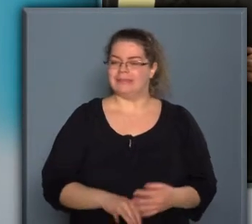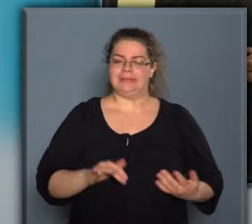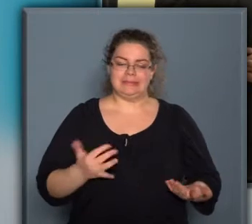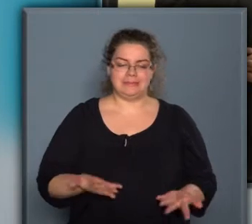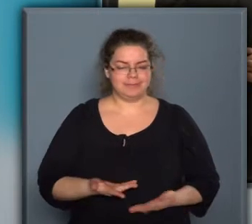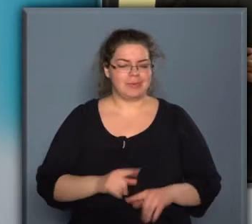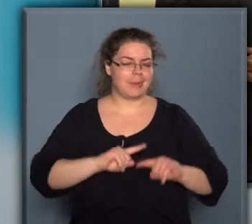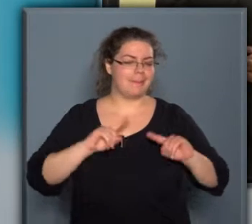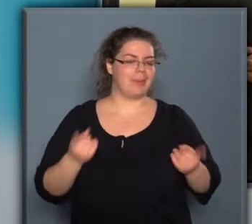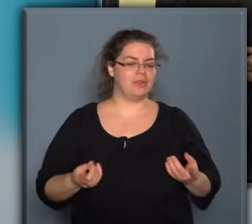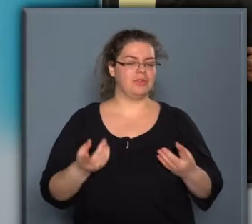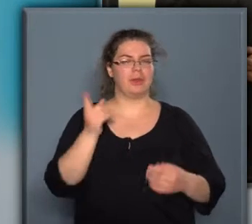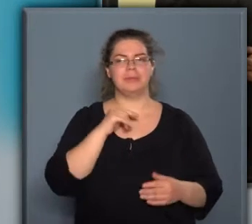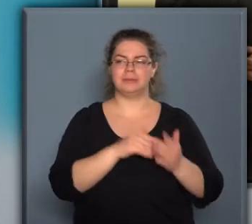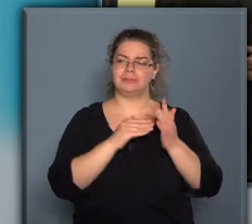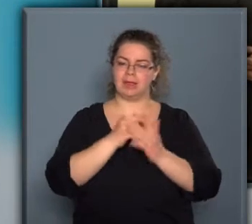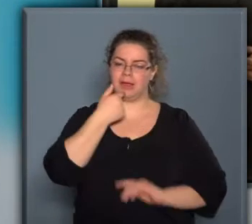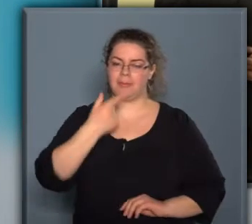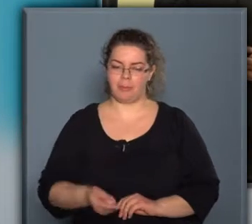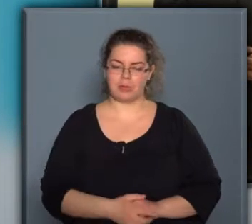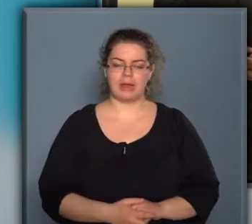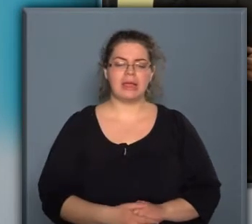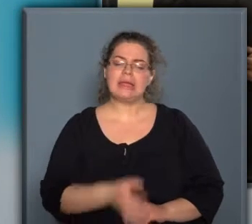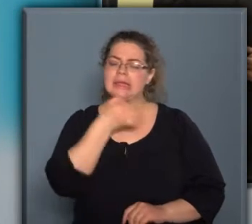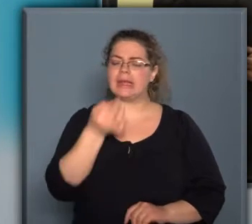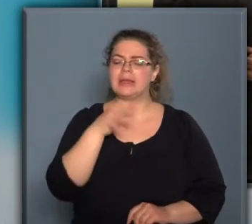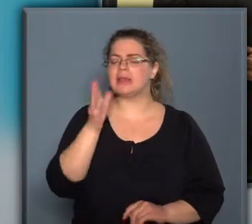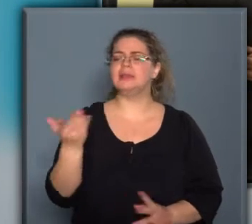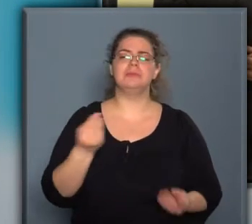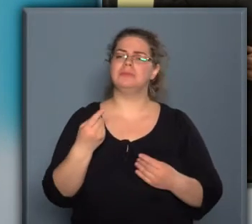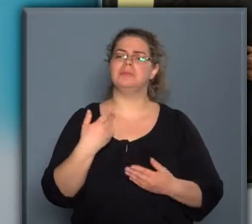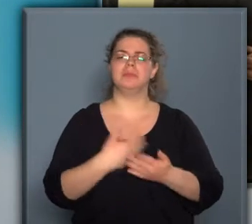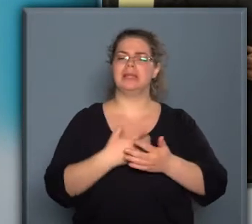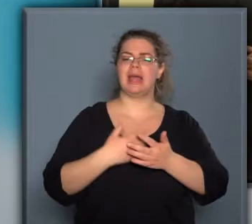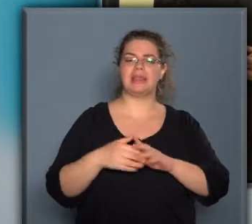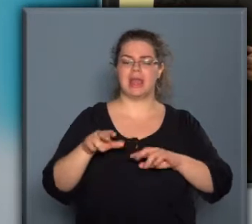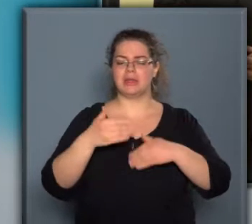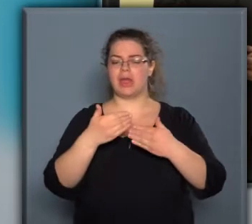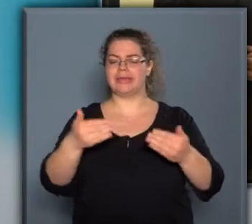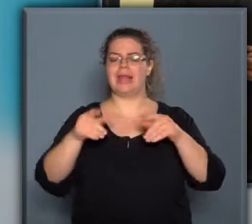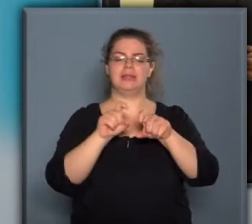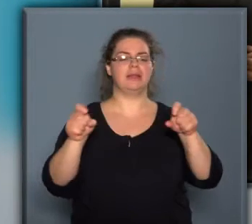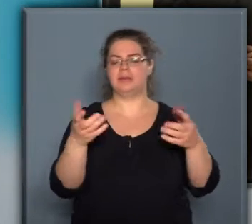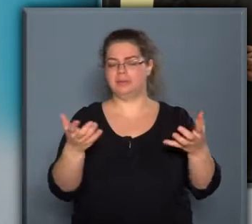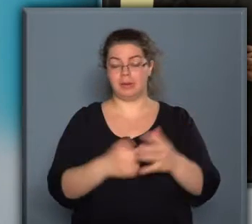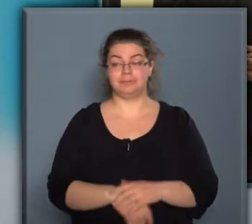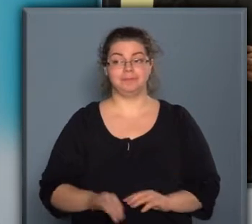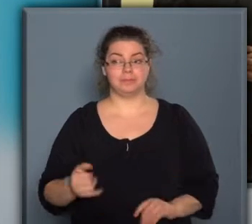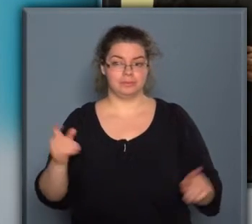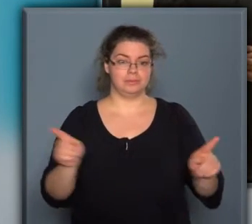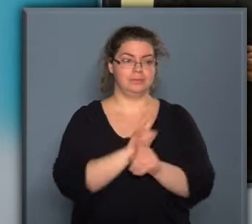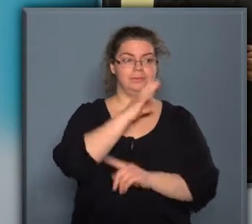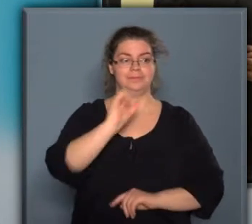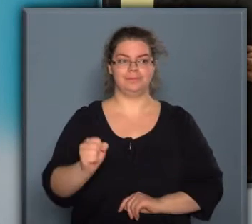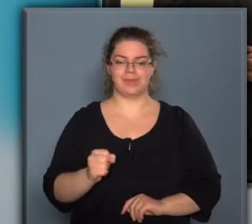másik, amit esetleg még megemlítenék, kérdezte Krisztina, mi legyen a kiállítás címe, és akkor